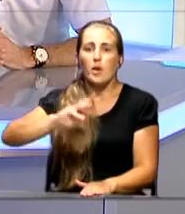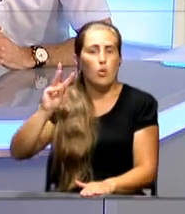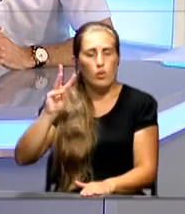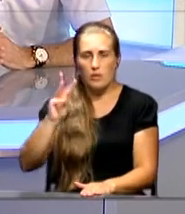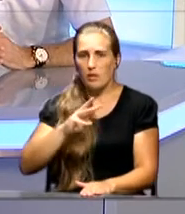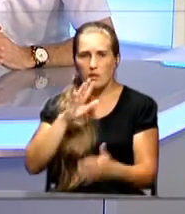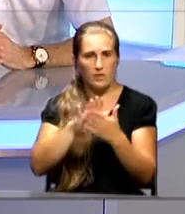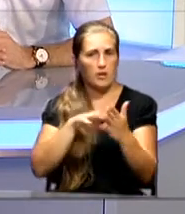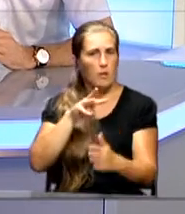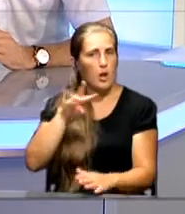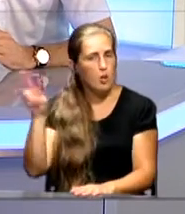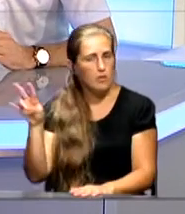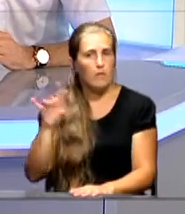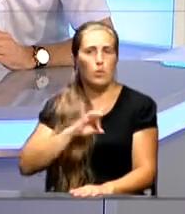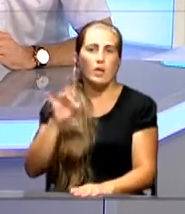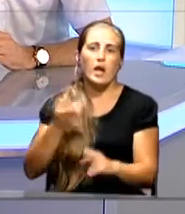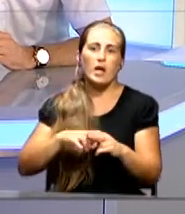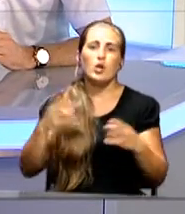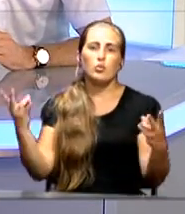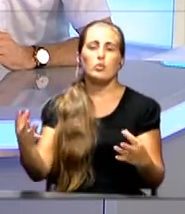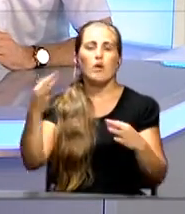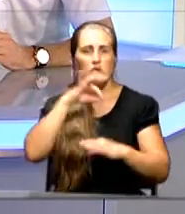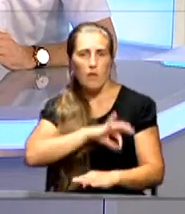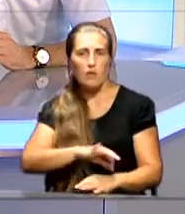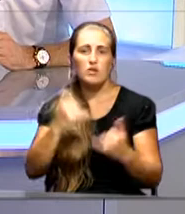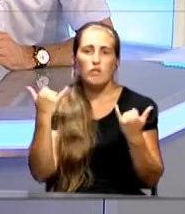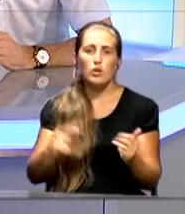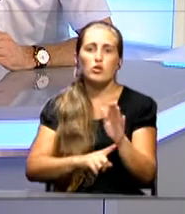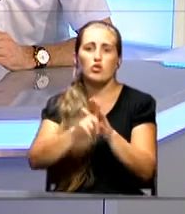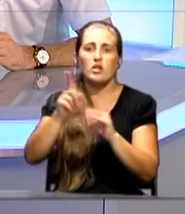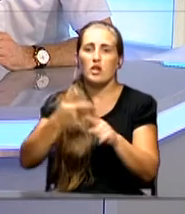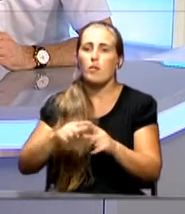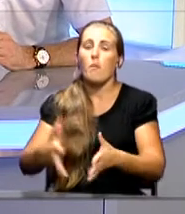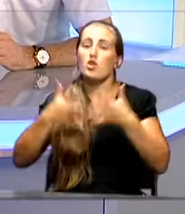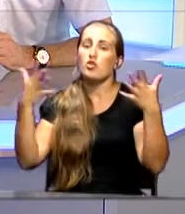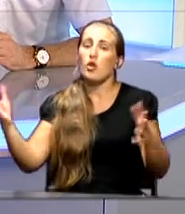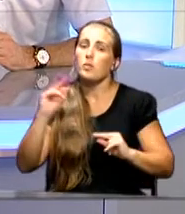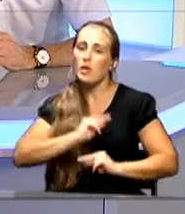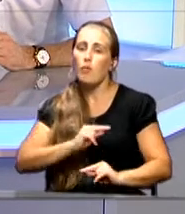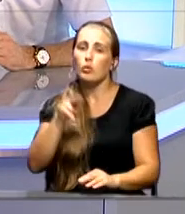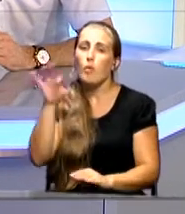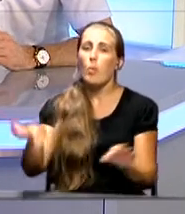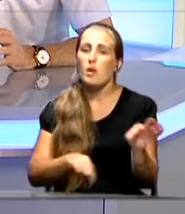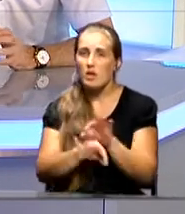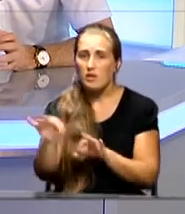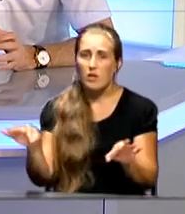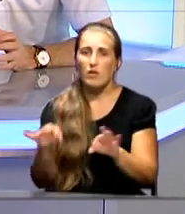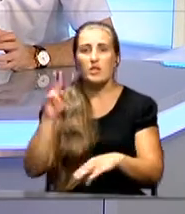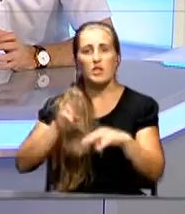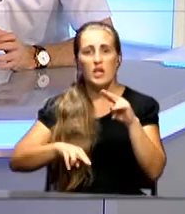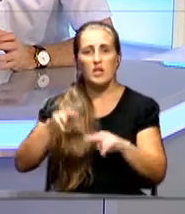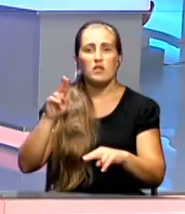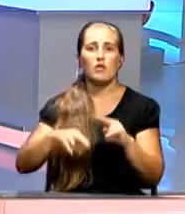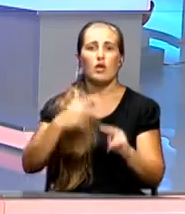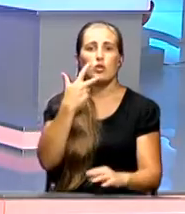вернее, рублей. Их необходимо осваивать. Сегодня начинаются масштабные такие работы по проектированию строительства